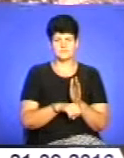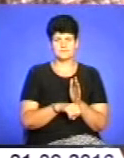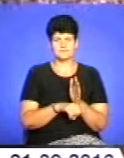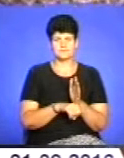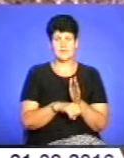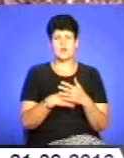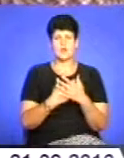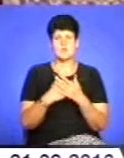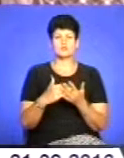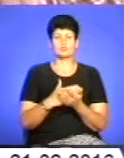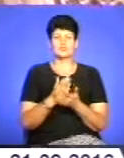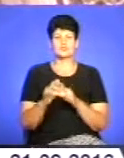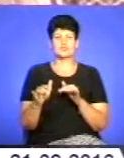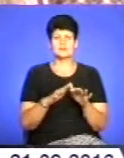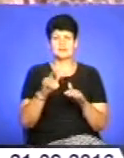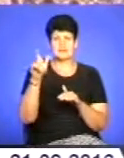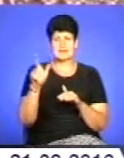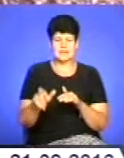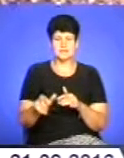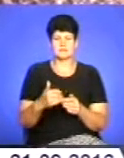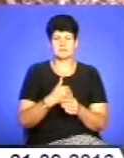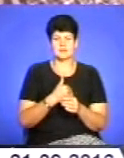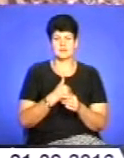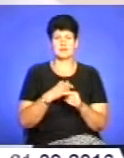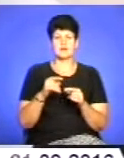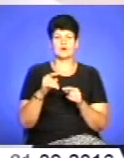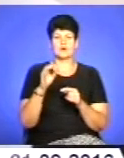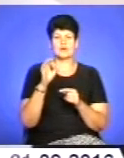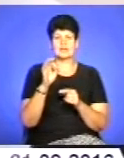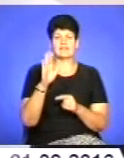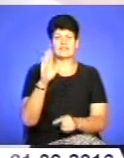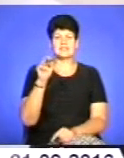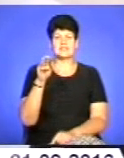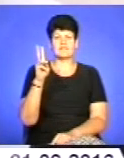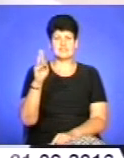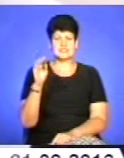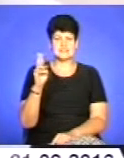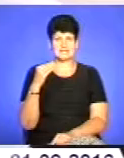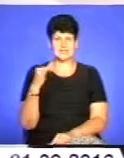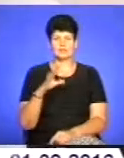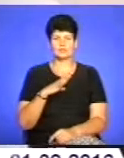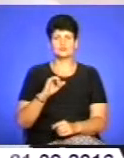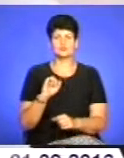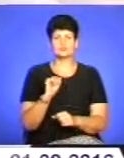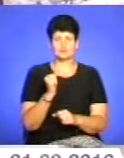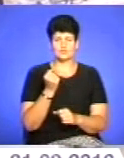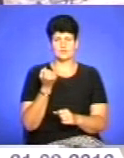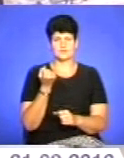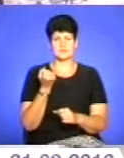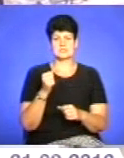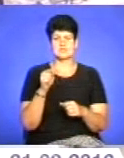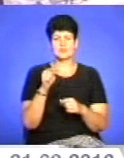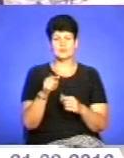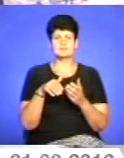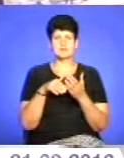Громадсько-політичний діяч, один із ініціаторів виставки Олег Вітвіцький, був для Івана Гавдиди не лише побратимом, а й другом. За